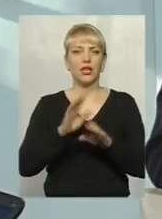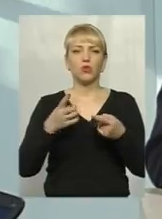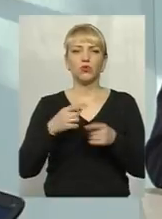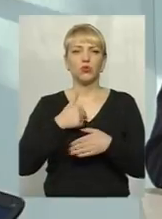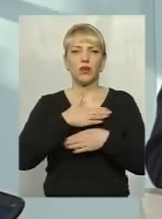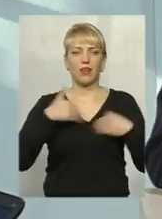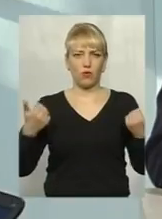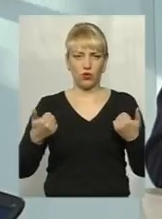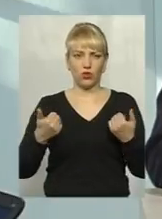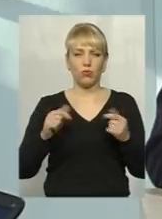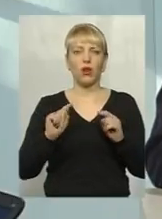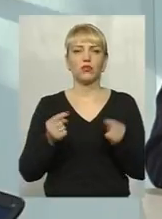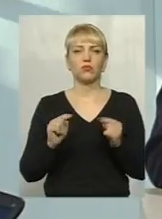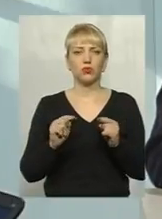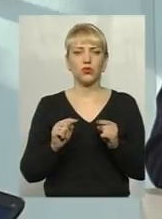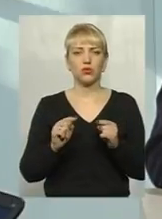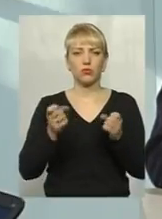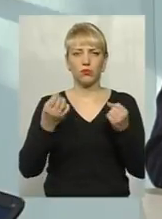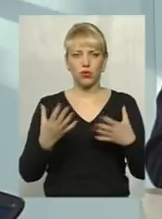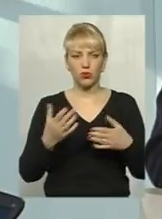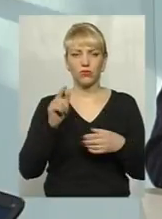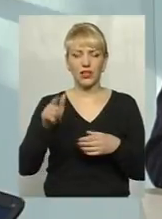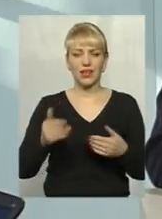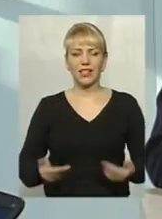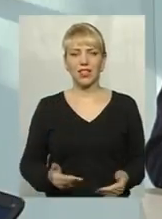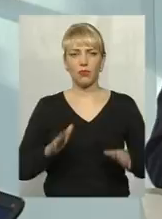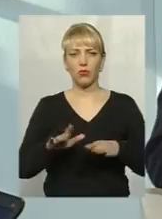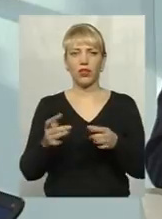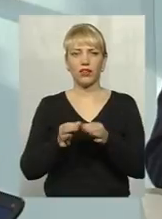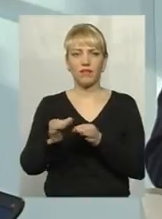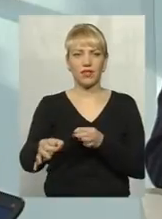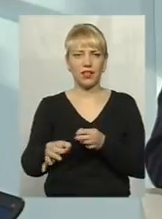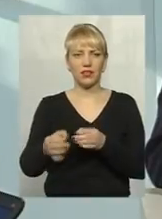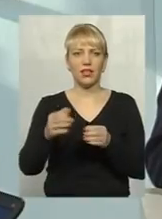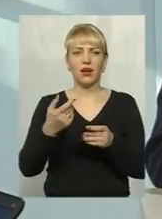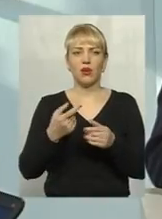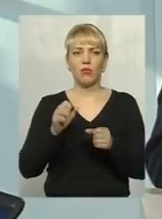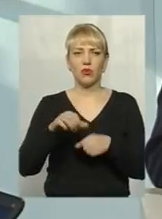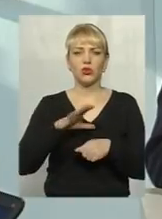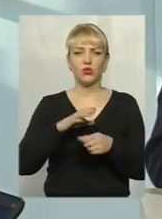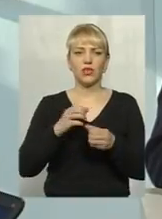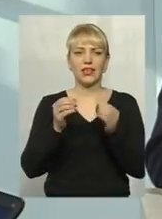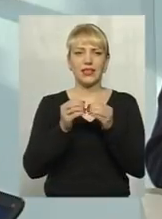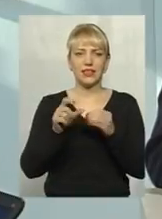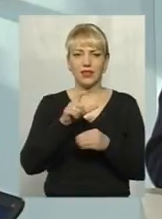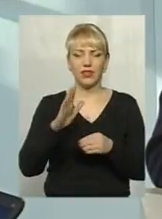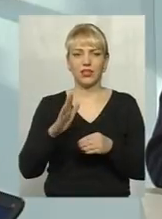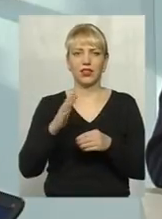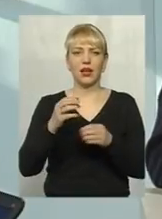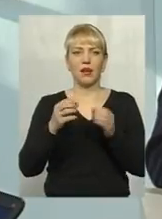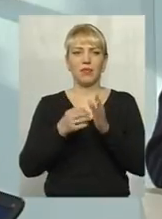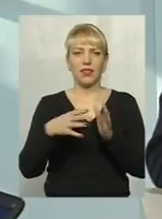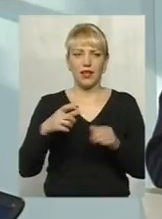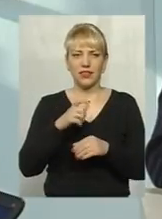просто в тих населених пунктах, які віддалені, буває таке, що машина може їх туди і 10, і 15, і 20 кілометрів. Це,